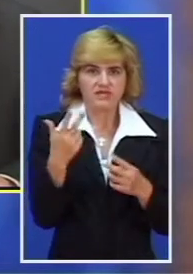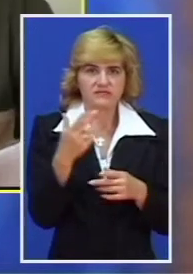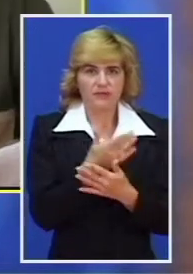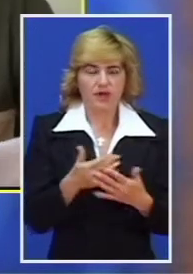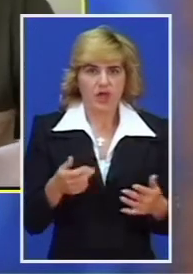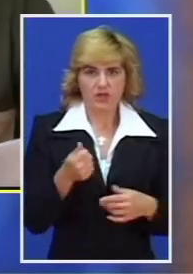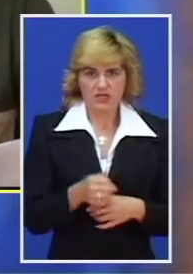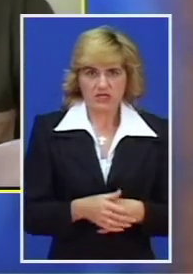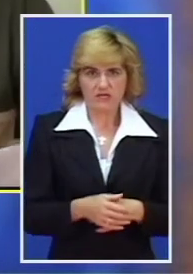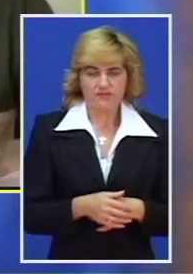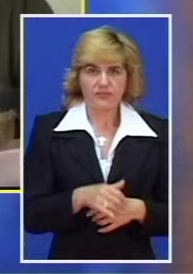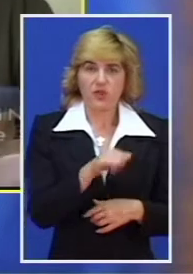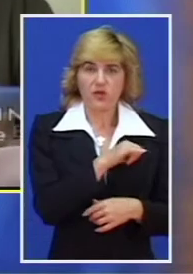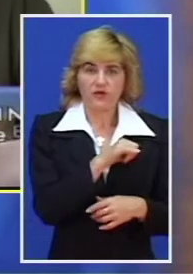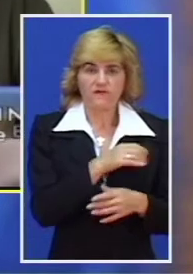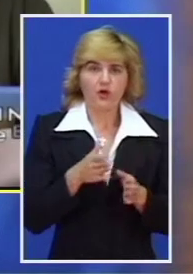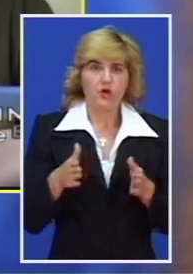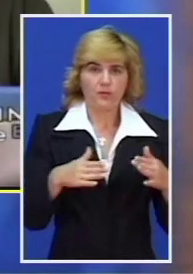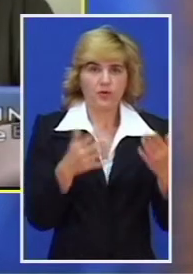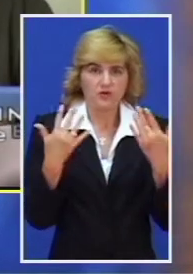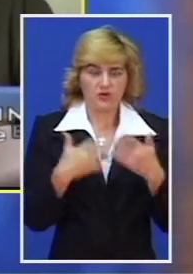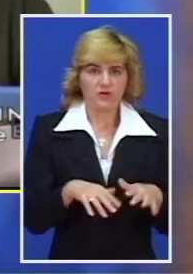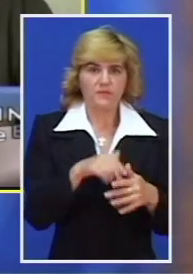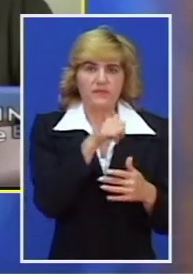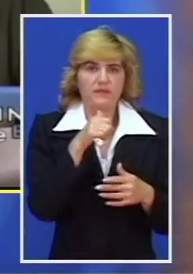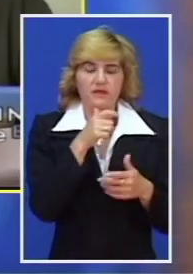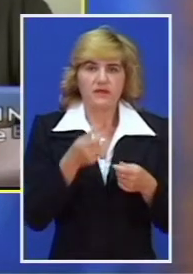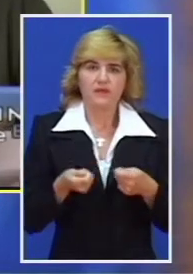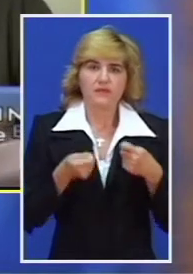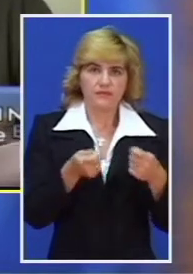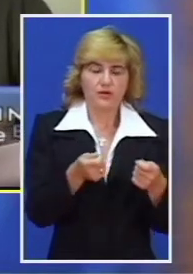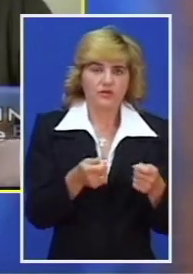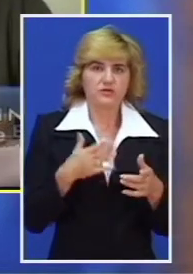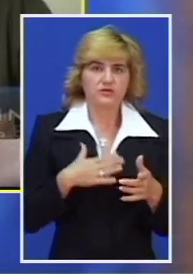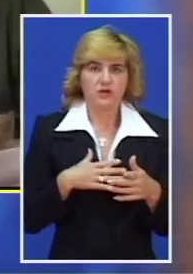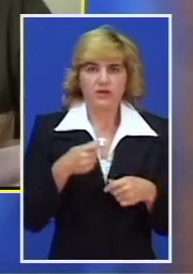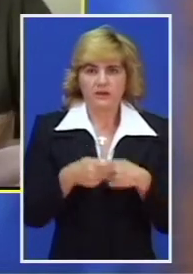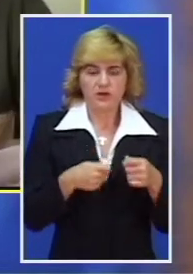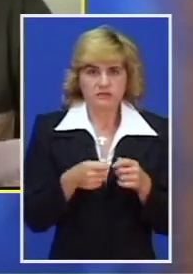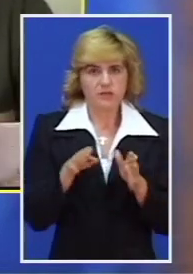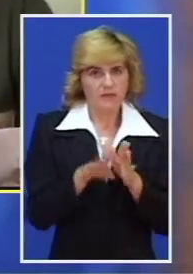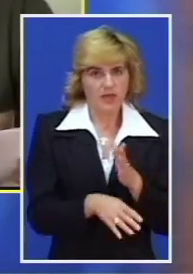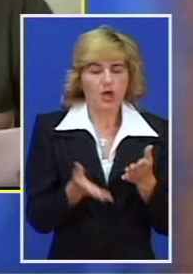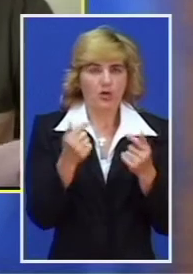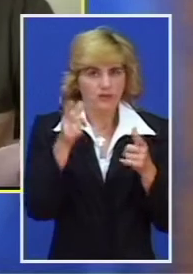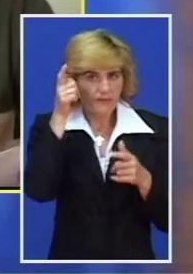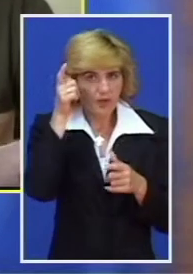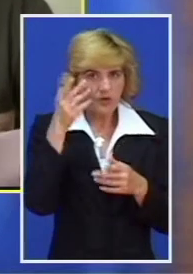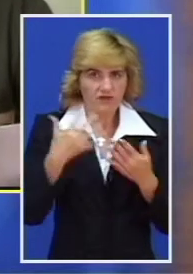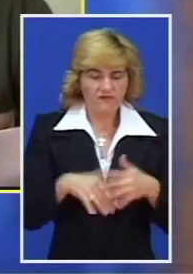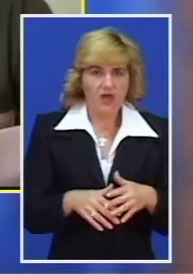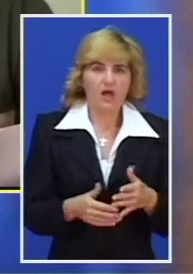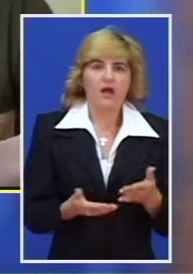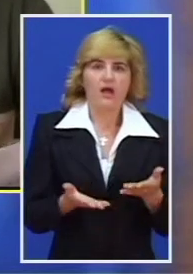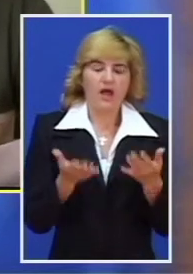Kompanija Vojput je bila sa cenom nešto jeftinija od Alpine, ali su kriterijom iz